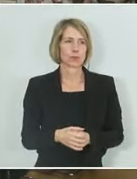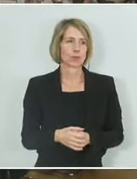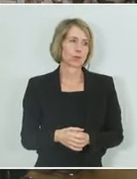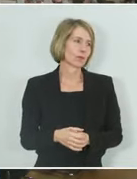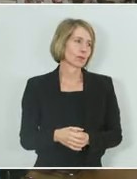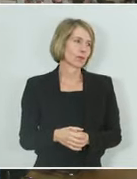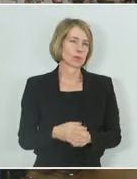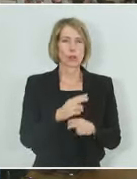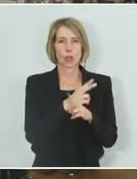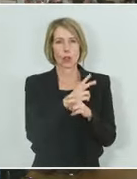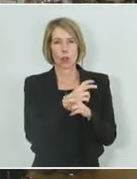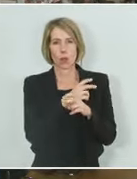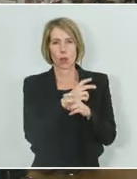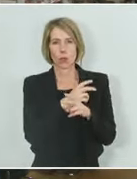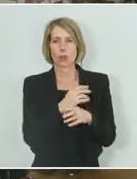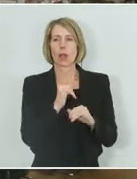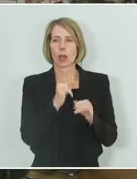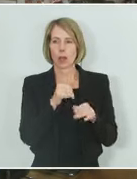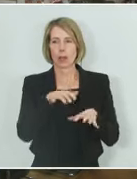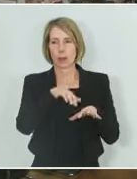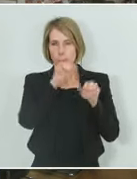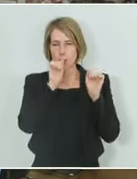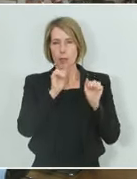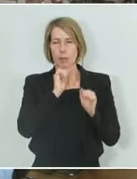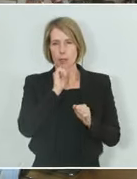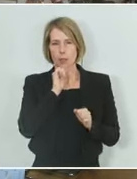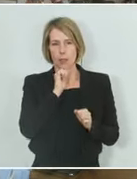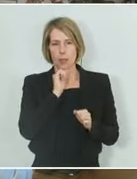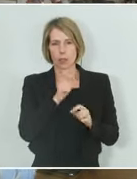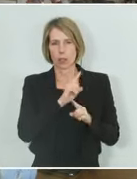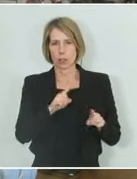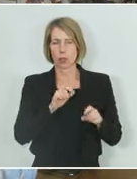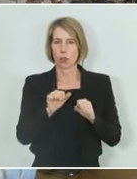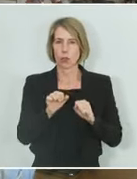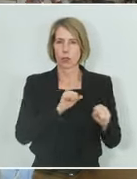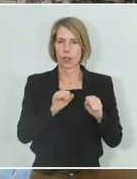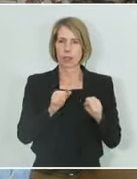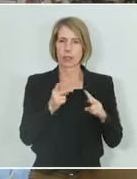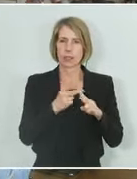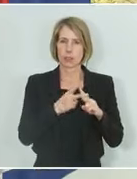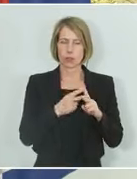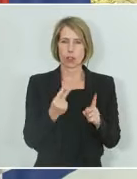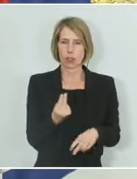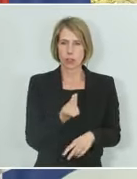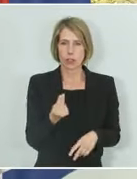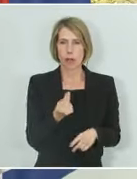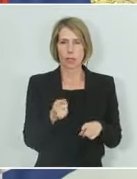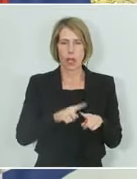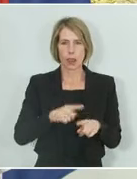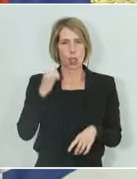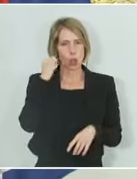Österreich versteht sich nicht nur in dem Verhältnis zwischen Serbien und Kosovo.